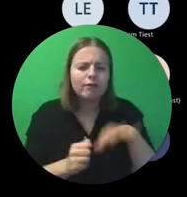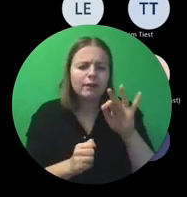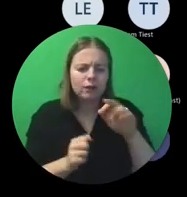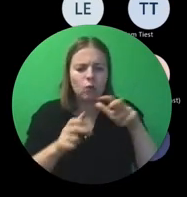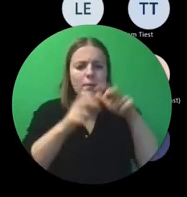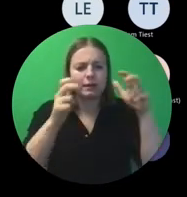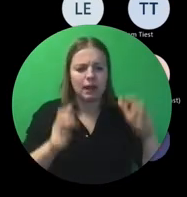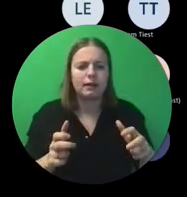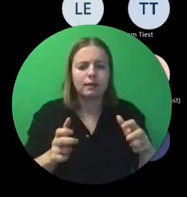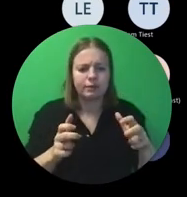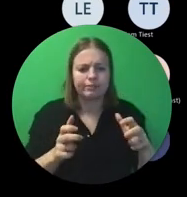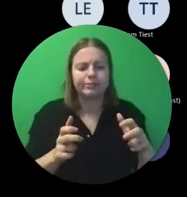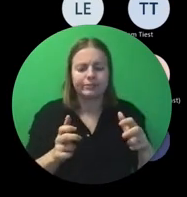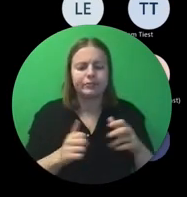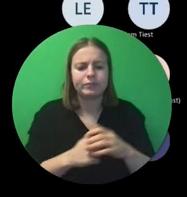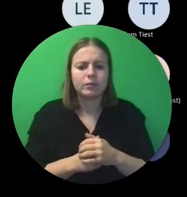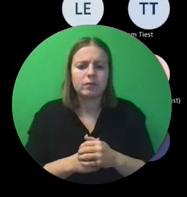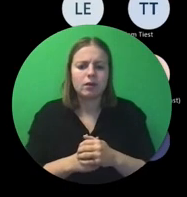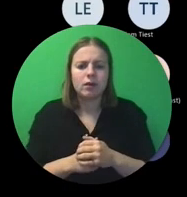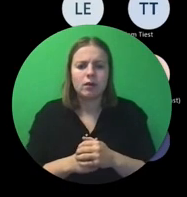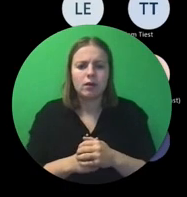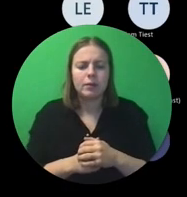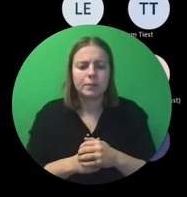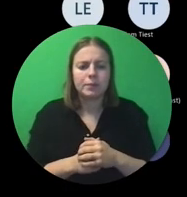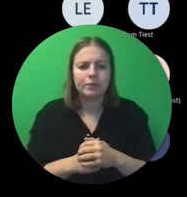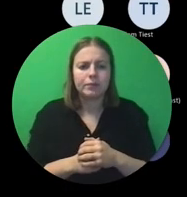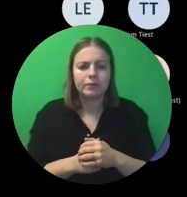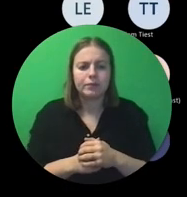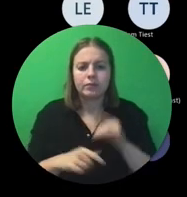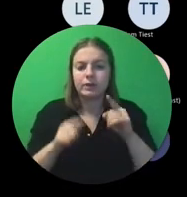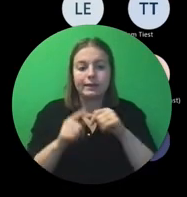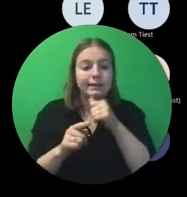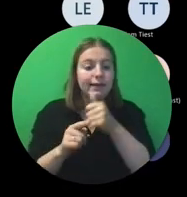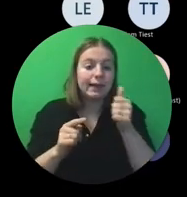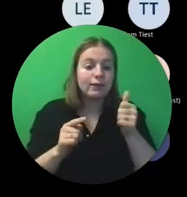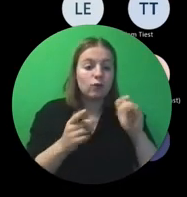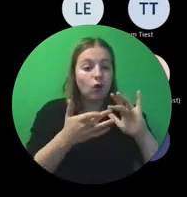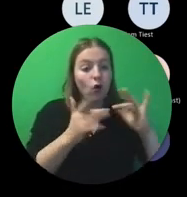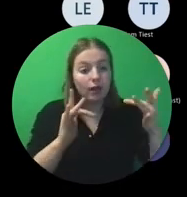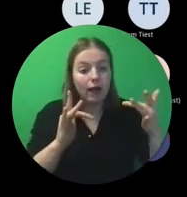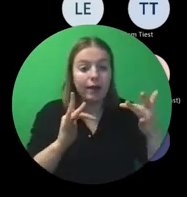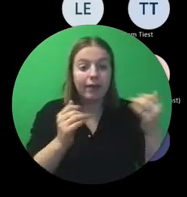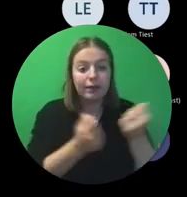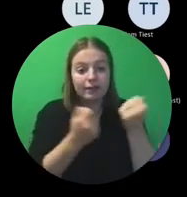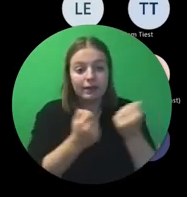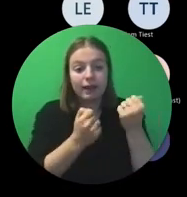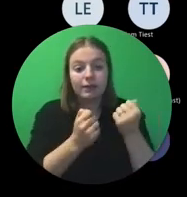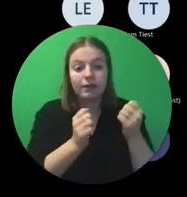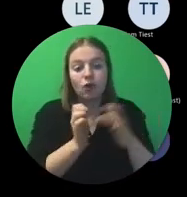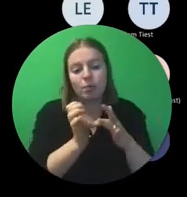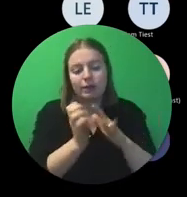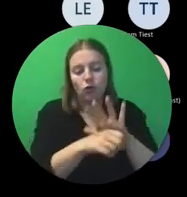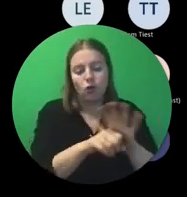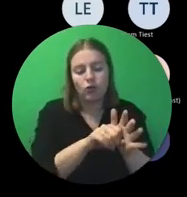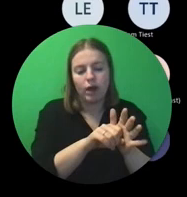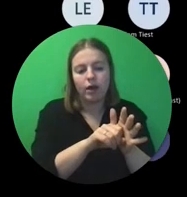Dat zijn dan degenen, los van de puur virtuele activiteiten als gevolg van corona, want daar, die